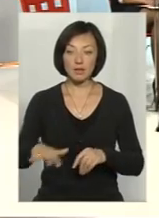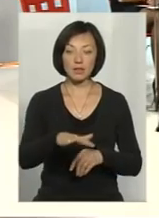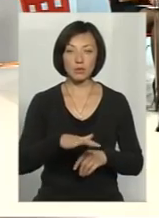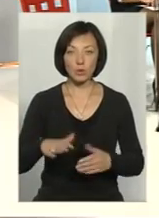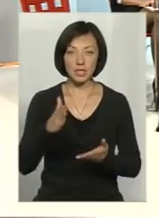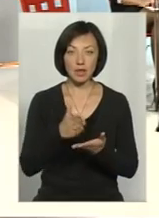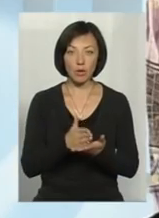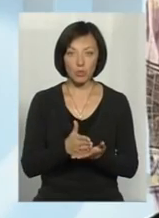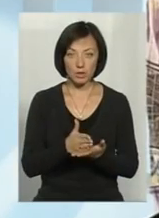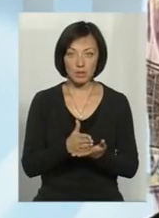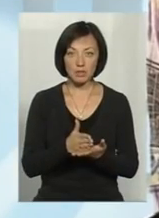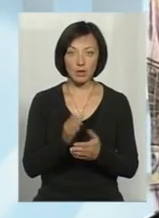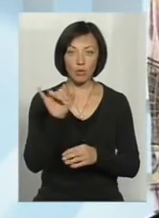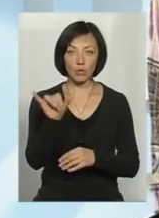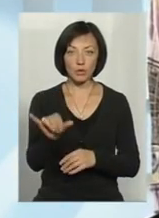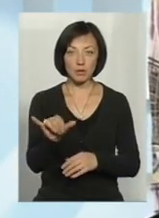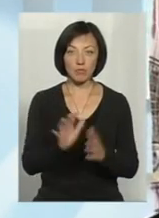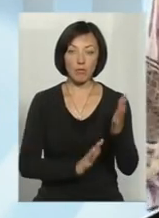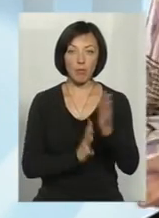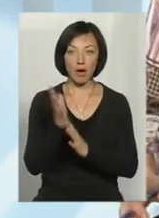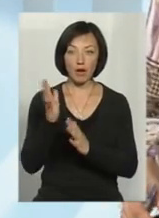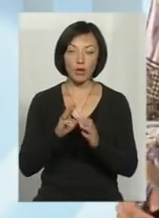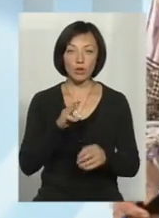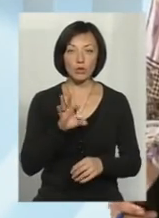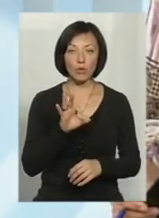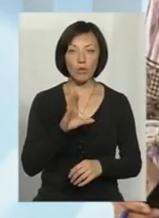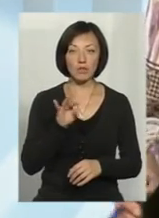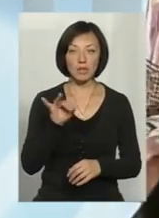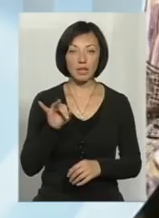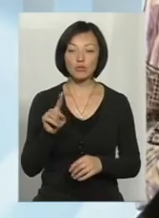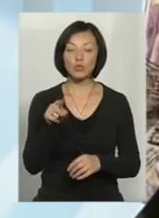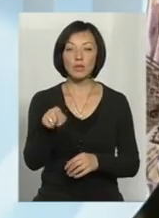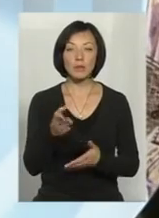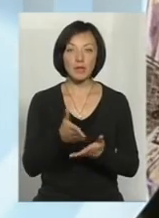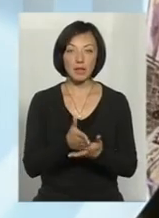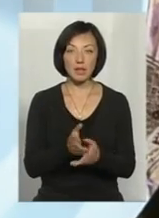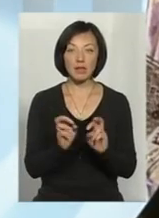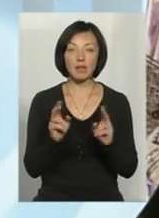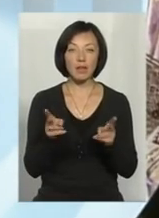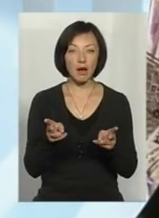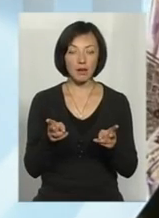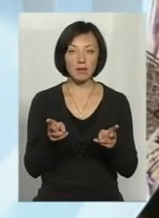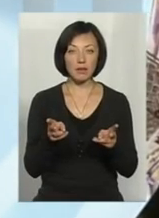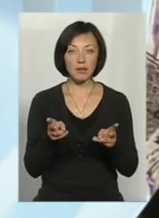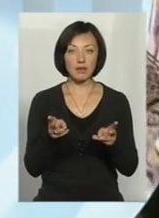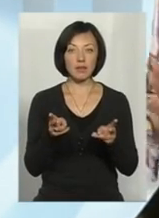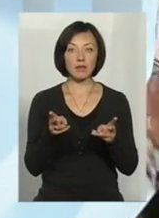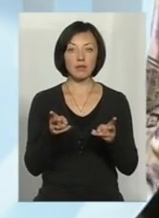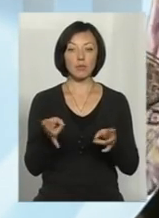знаходиться в парку Подільській Товтри, що там є і наскільки воно